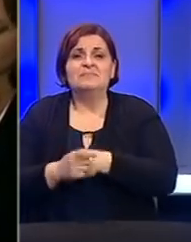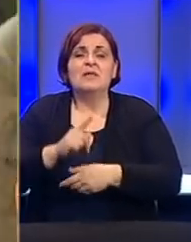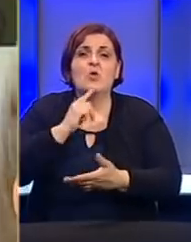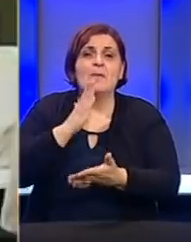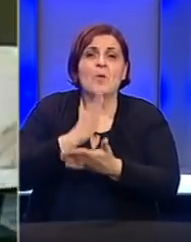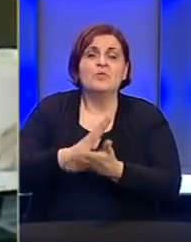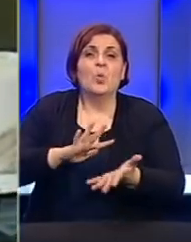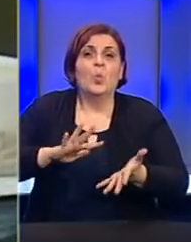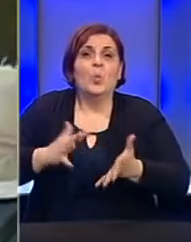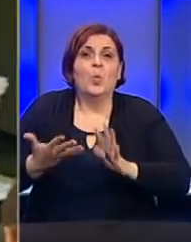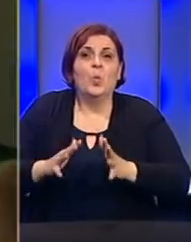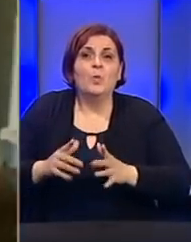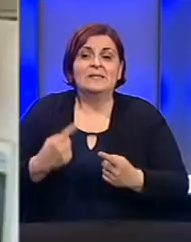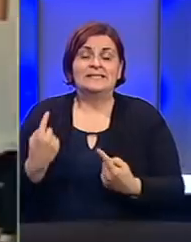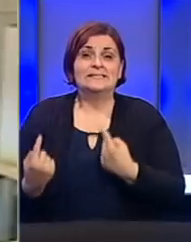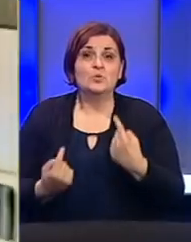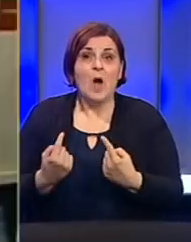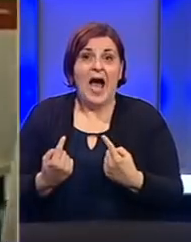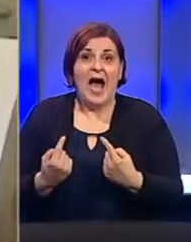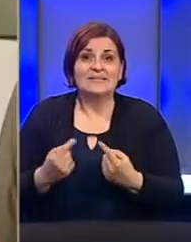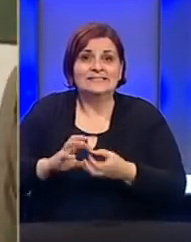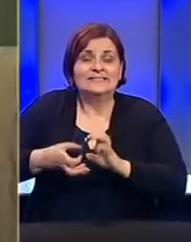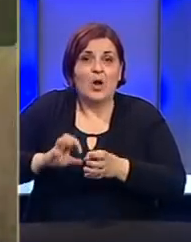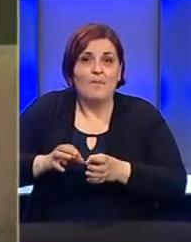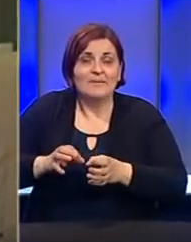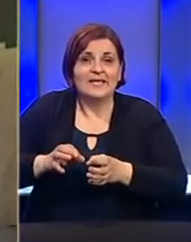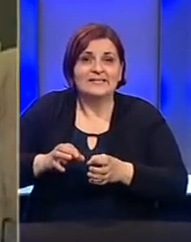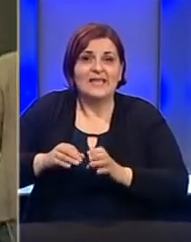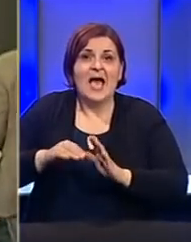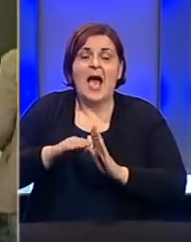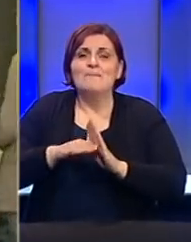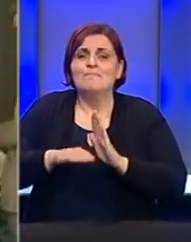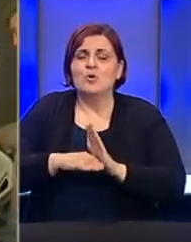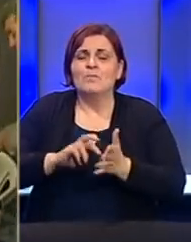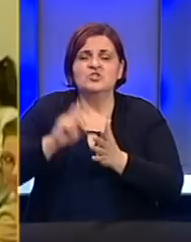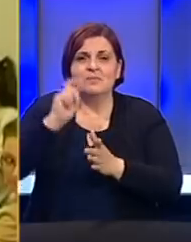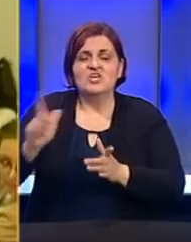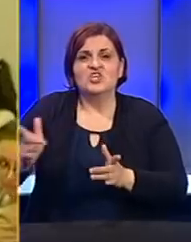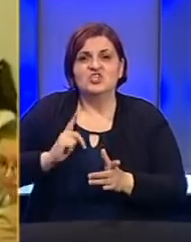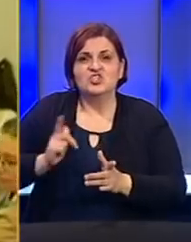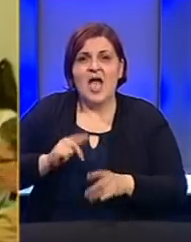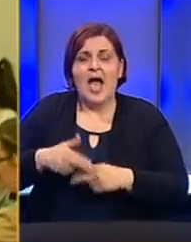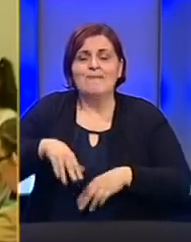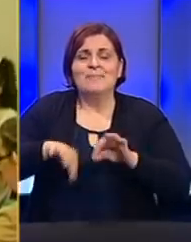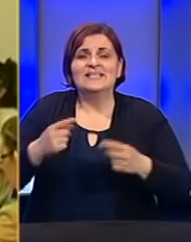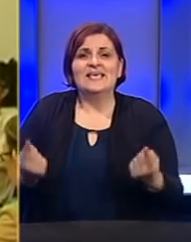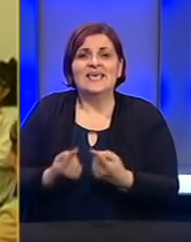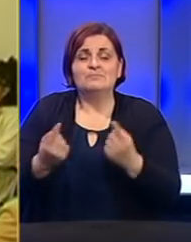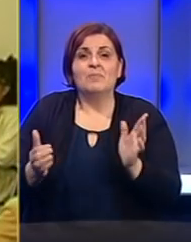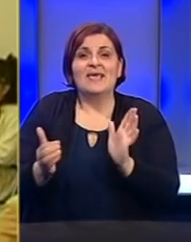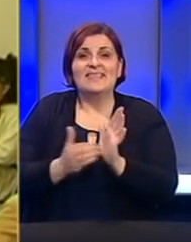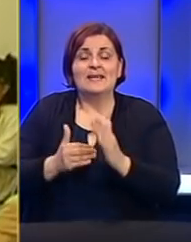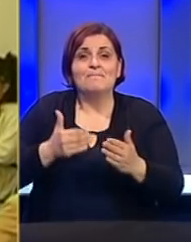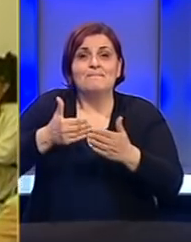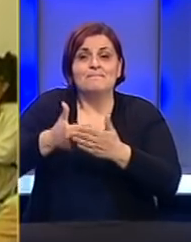mogle uslijediti ukoliko bi se epidemiološka situacija zakomplicirala. Programi stranaka još čekaju, a predizborne kampanje bi se trebale